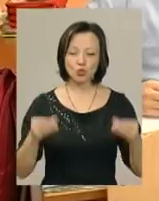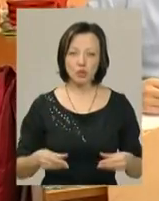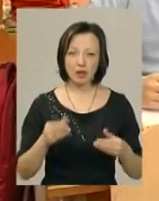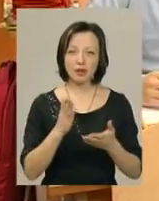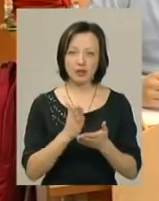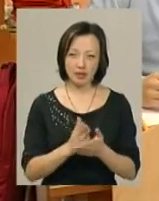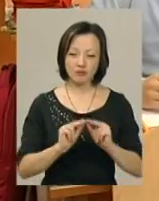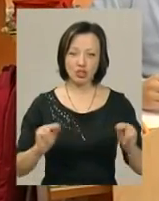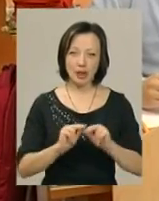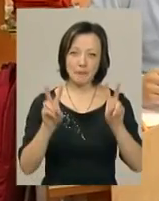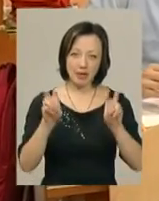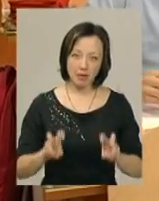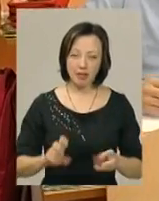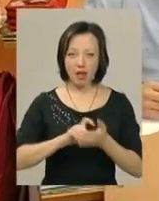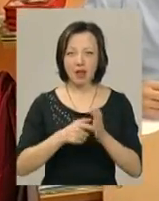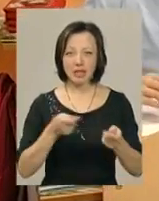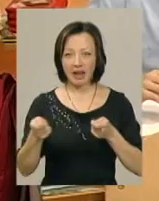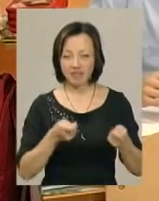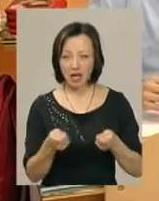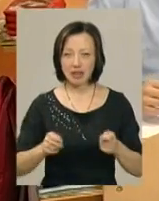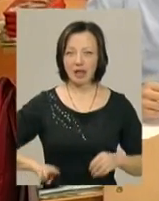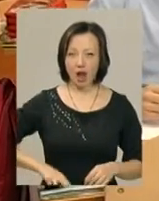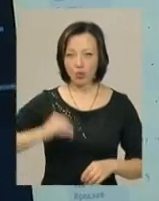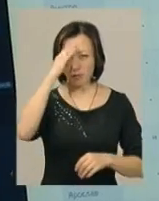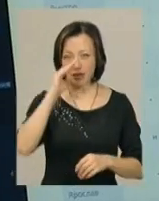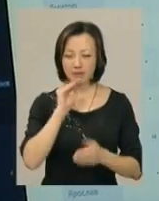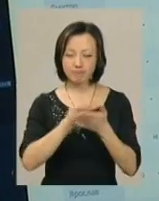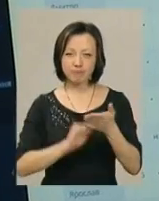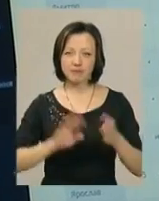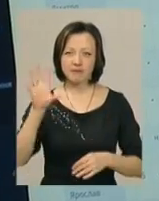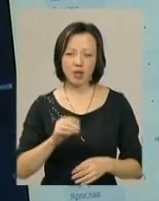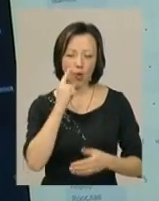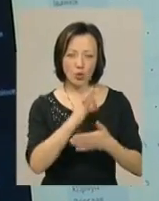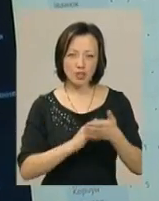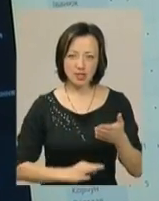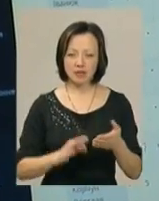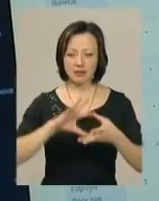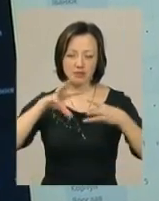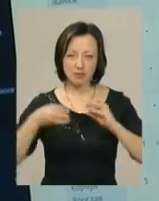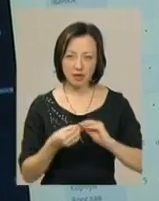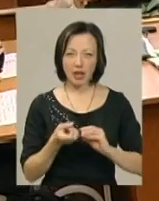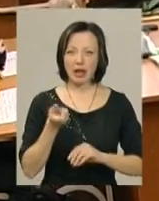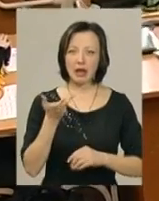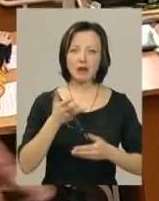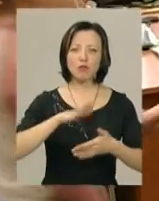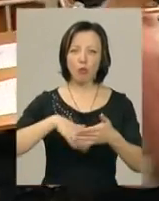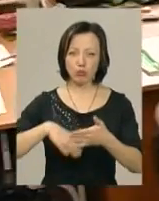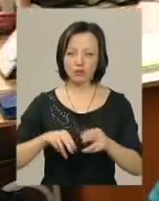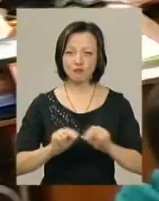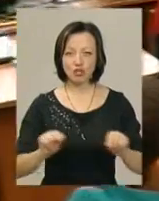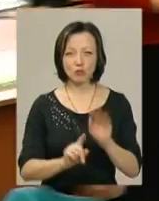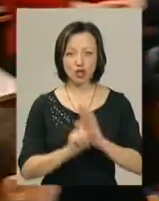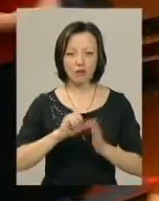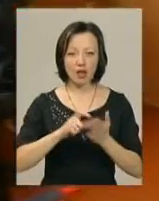-предметники, класний керівник, директор і батьки. У ньому зафіксовано все. Оцінки поточні і за чверть. Кількість пропусків. Вчителька